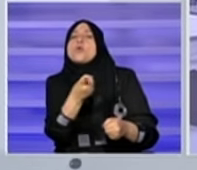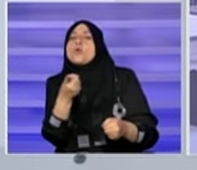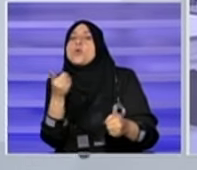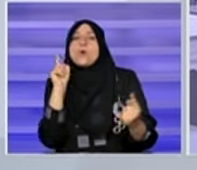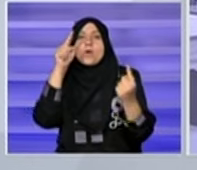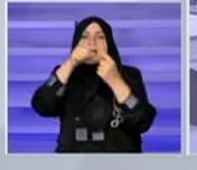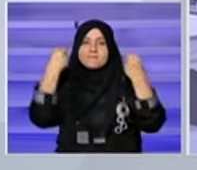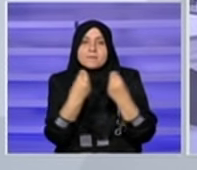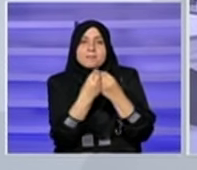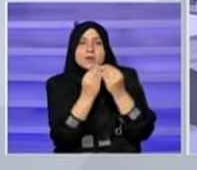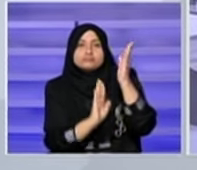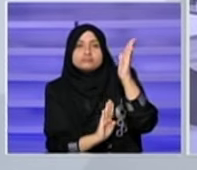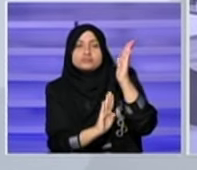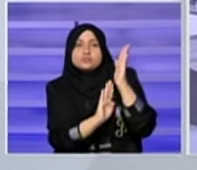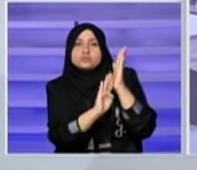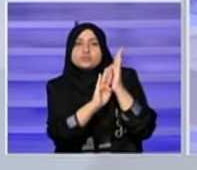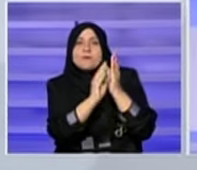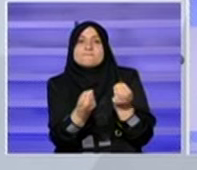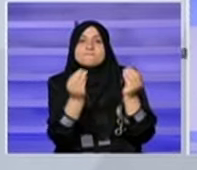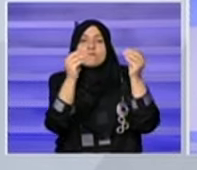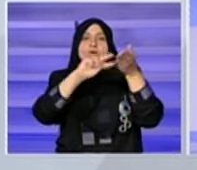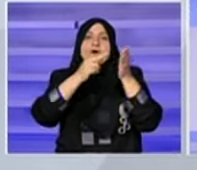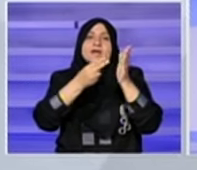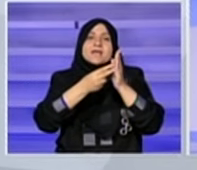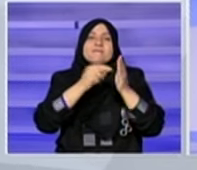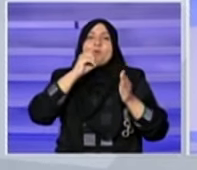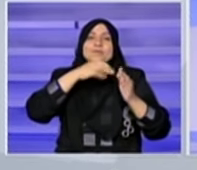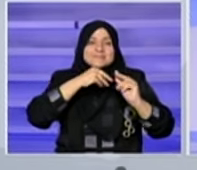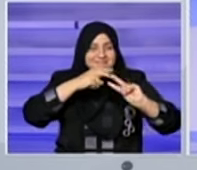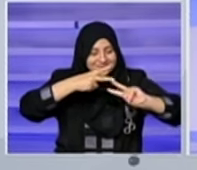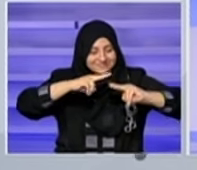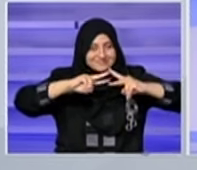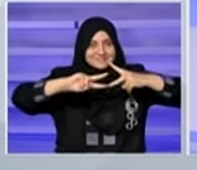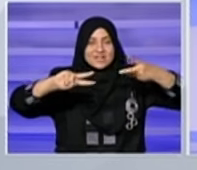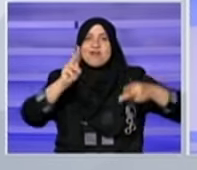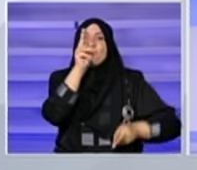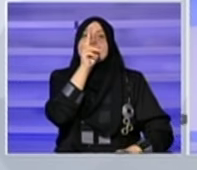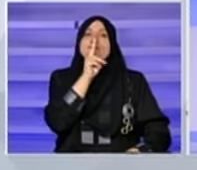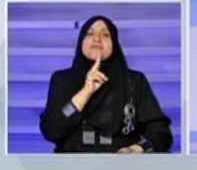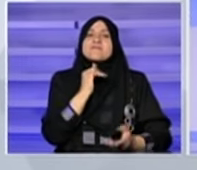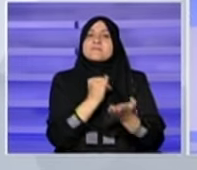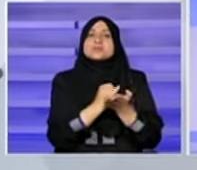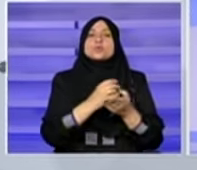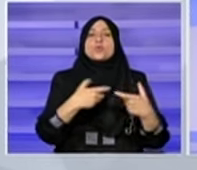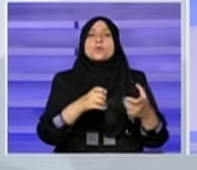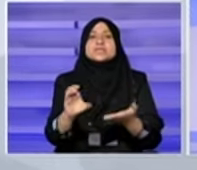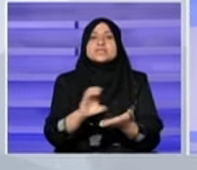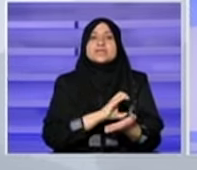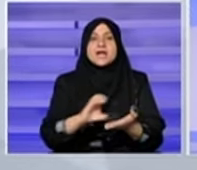نطور هذه العمليات التي يعملون في التصفيت لإعادة استعمال المياه وإحنا حاليا